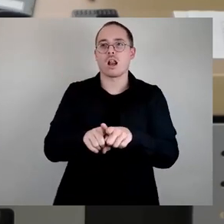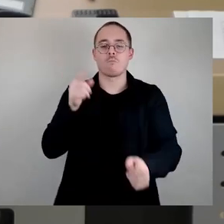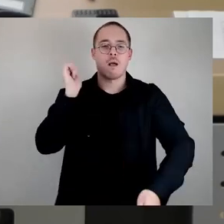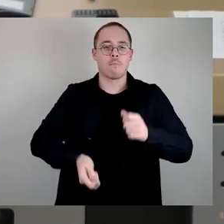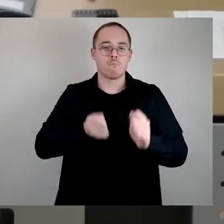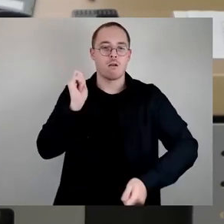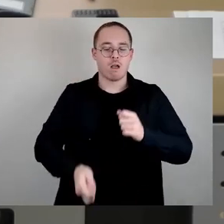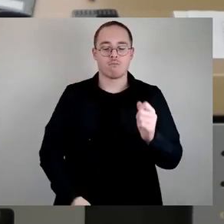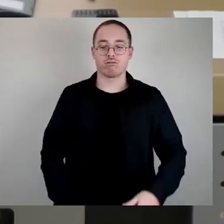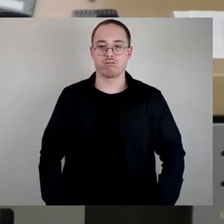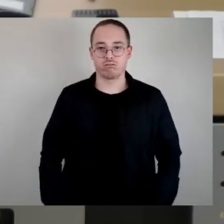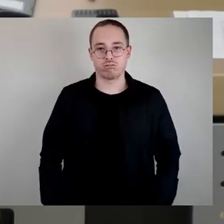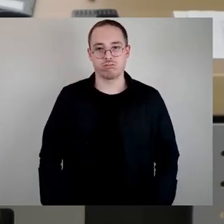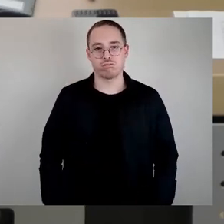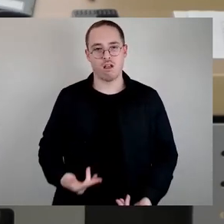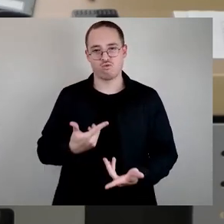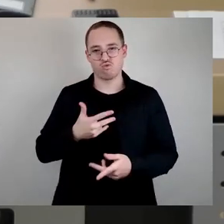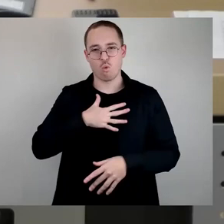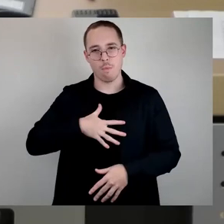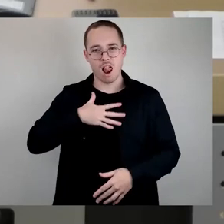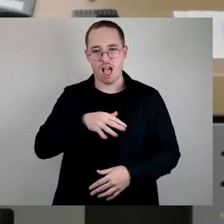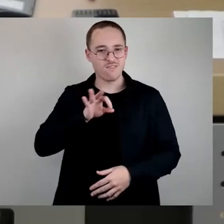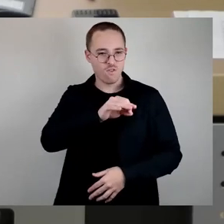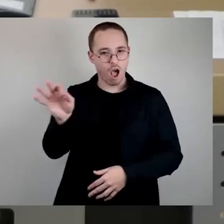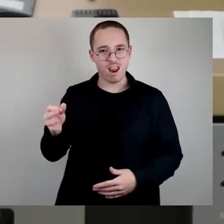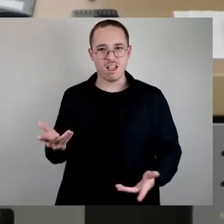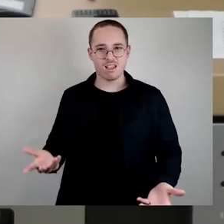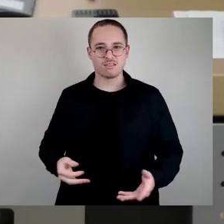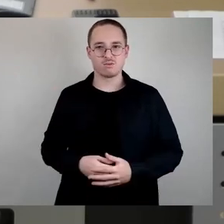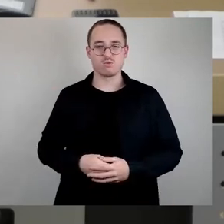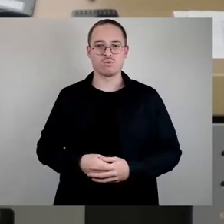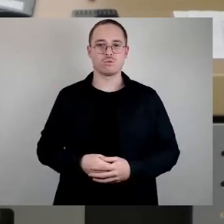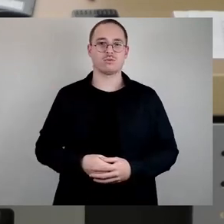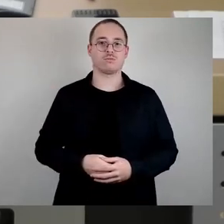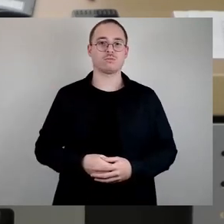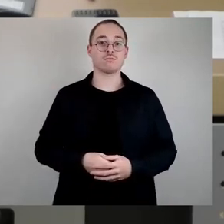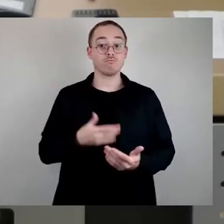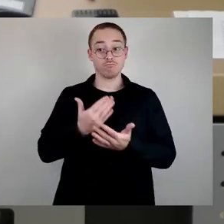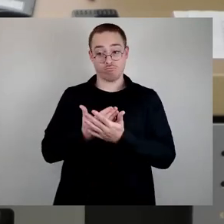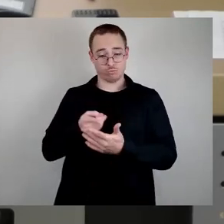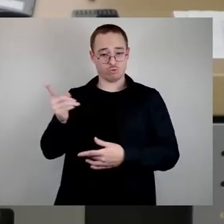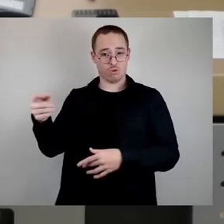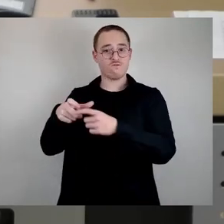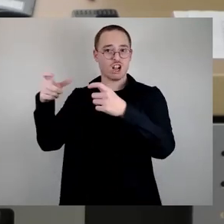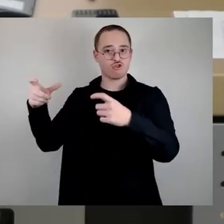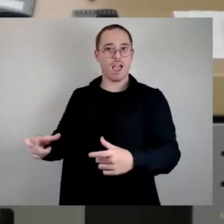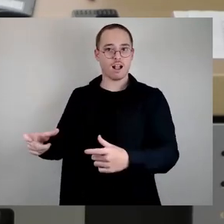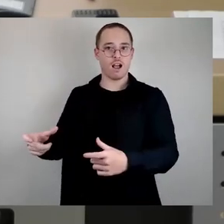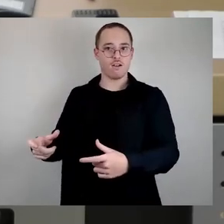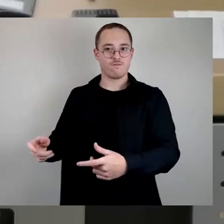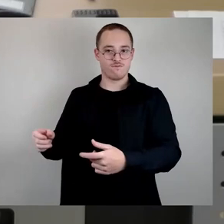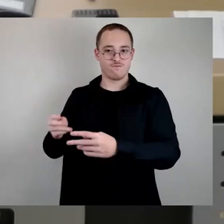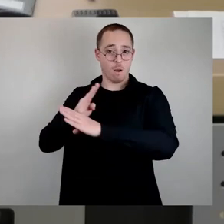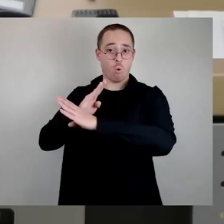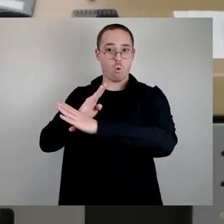Wie sehen die Lösungen seitens der Beschwerdelage aus? Klar, Verstärkerverbot. Zweitens, Beschränkung der Auftritte je Künstler.